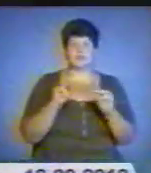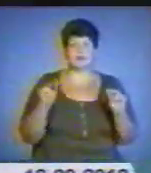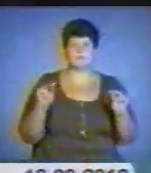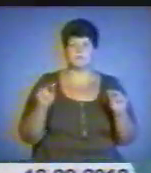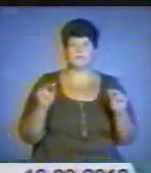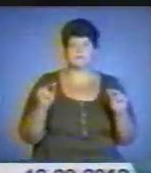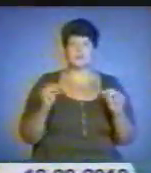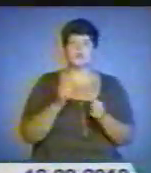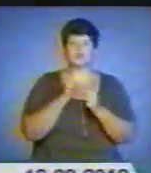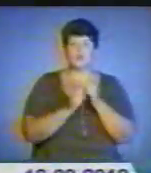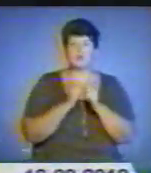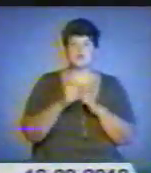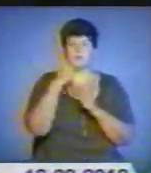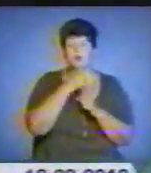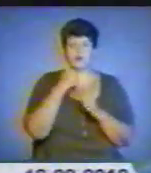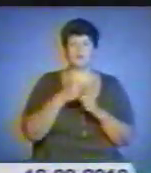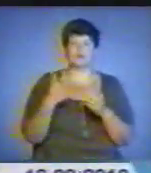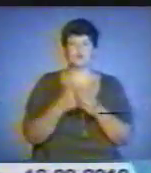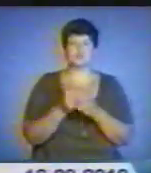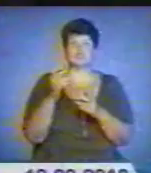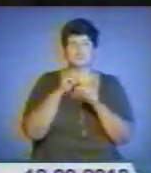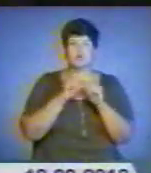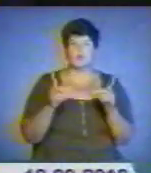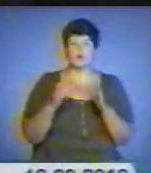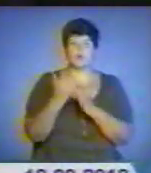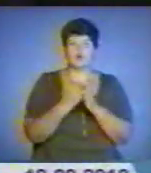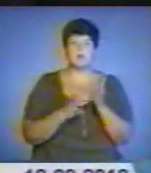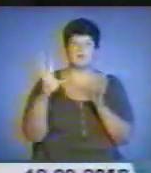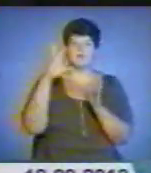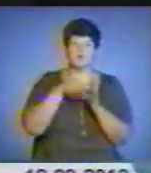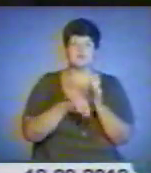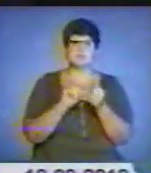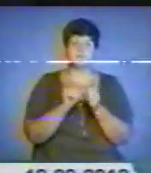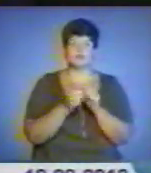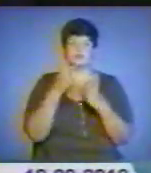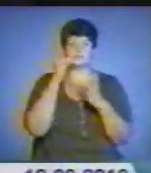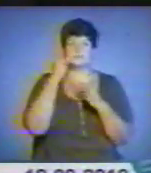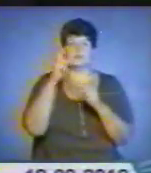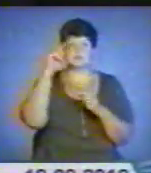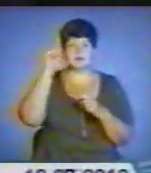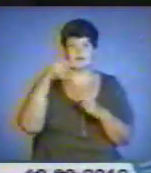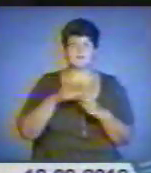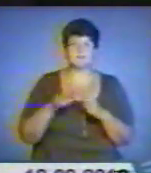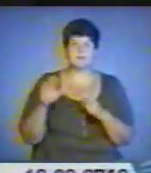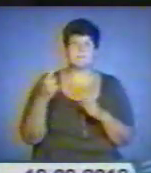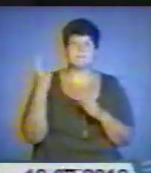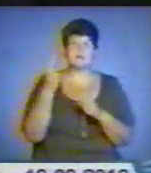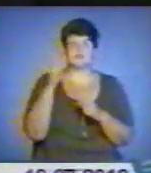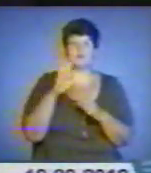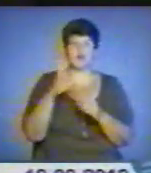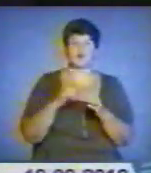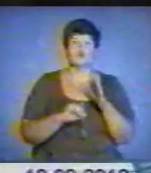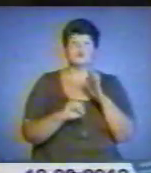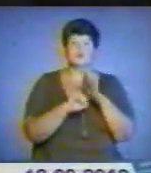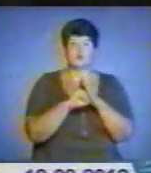З кожним роком до шкільної програми вносять зміни, щоб вдосконалити знання учнів. Так, з 1 вересня основи інформатики